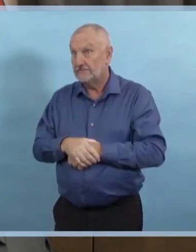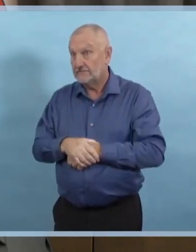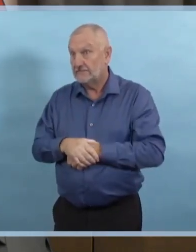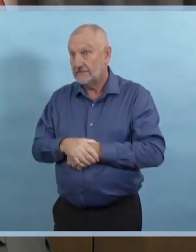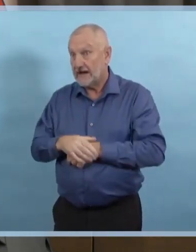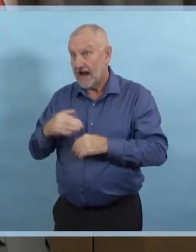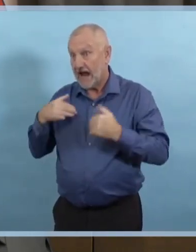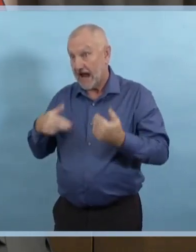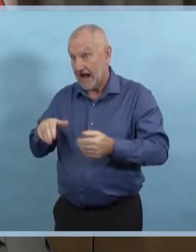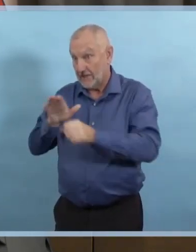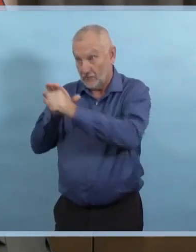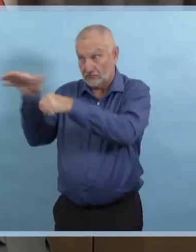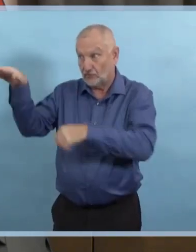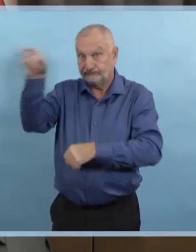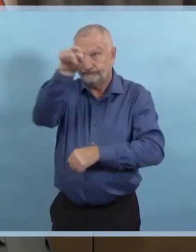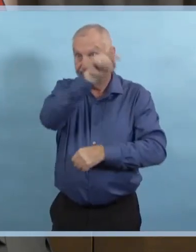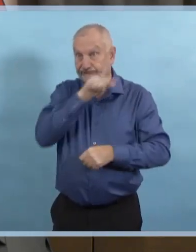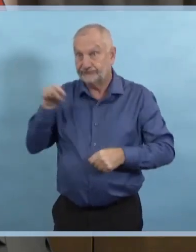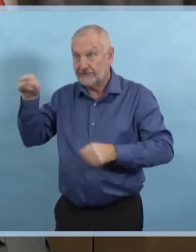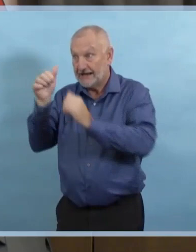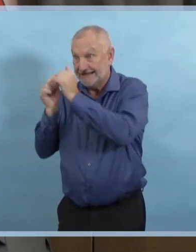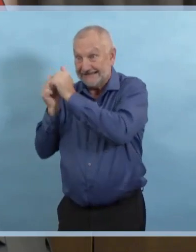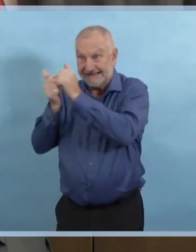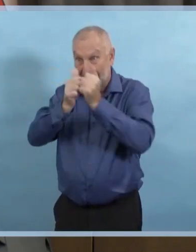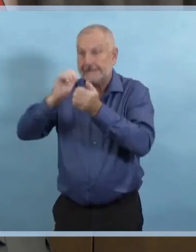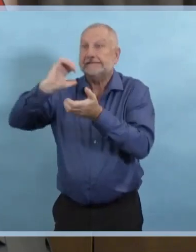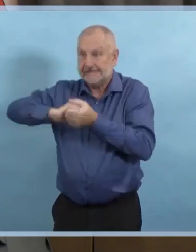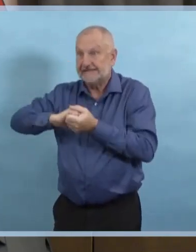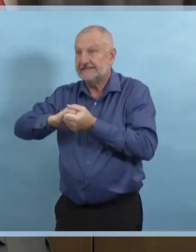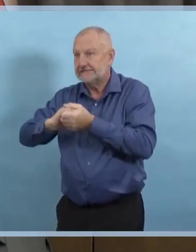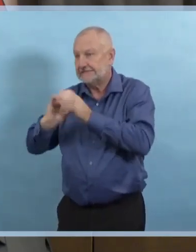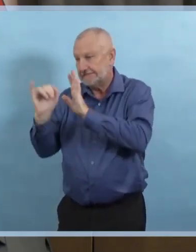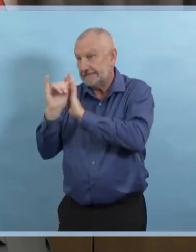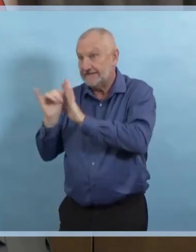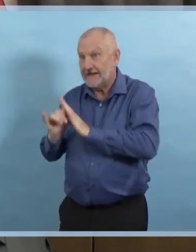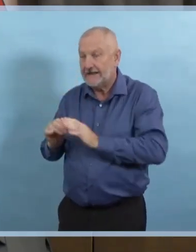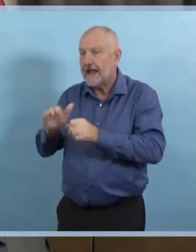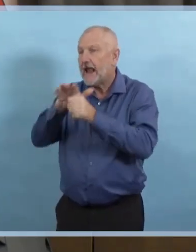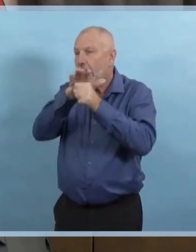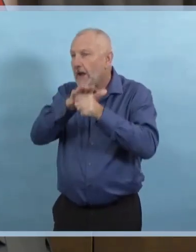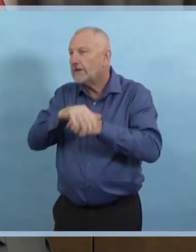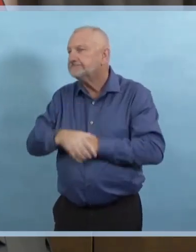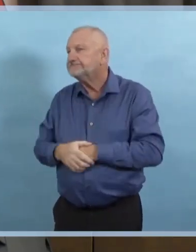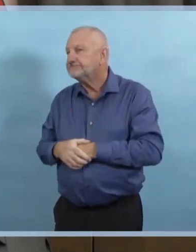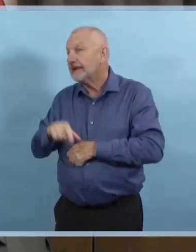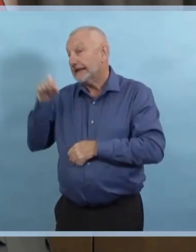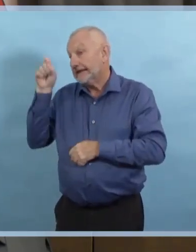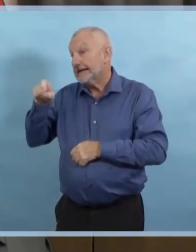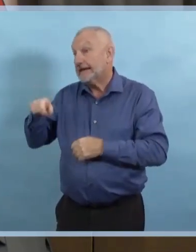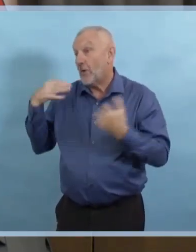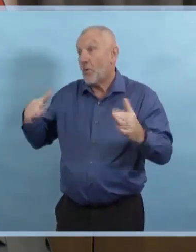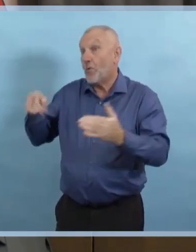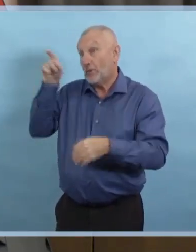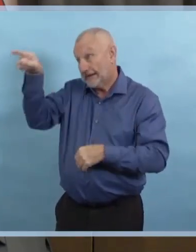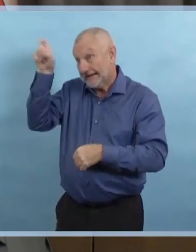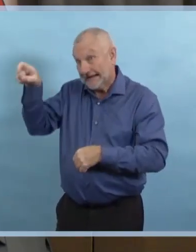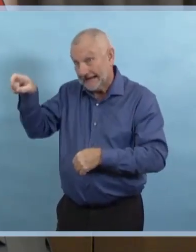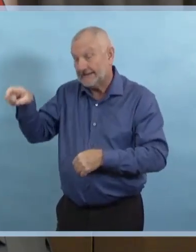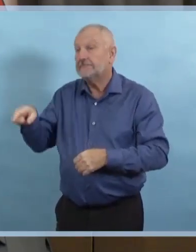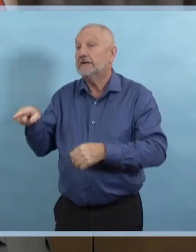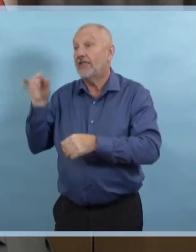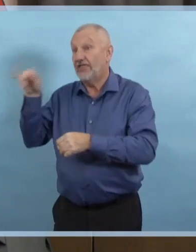ont le plus de besoin et les fournisseurs qui ont fait la formation y seront envoyés dès que possible. Lors de la semaine dernière,